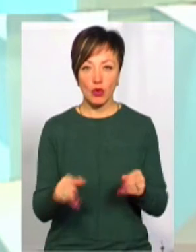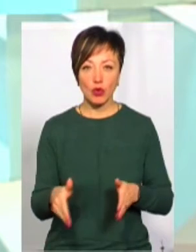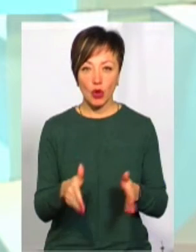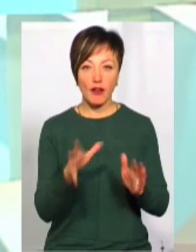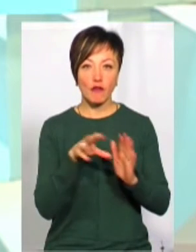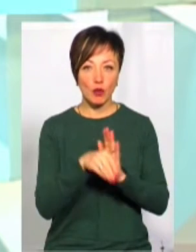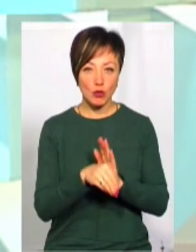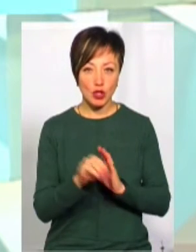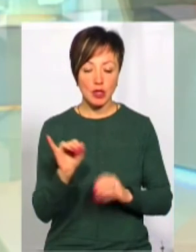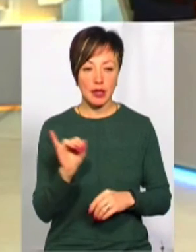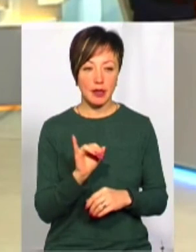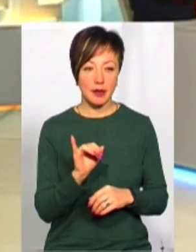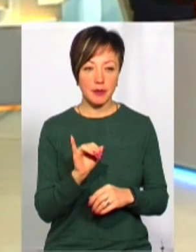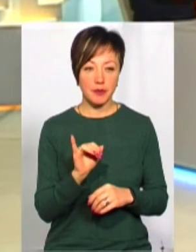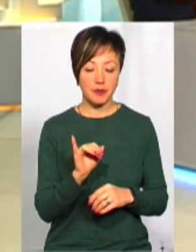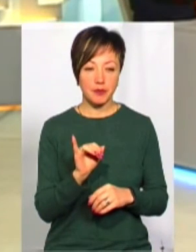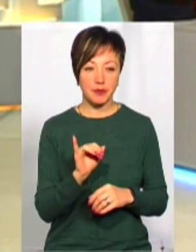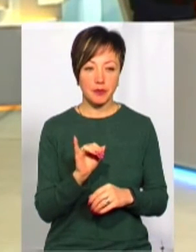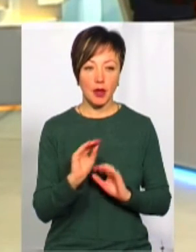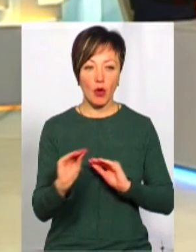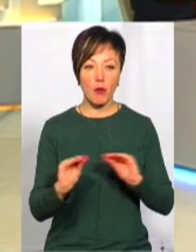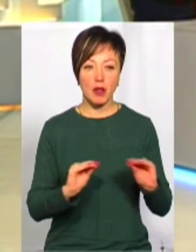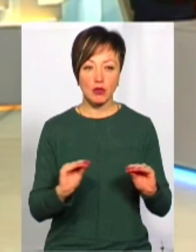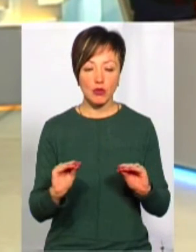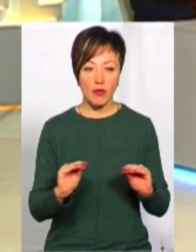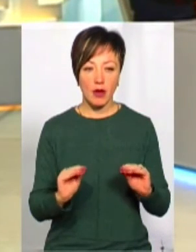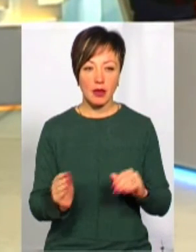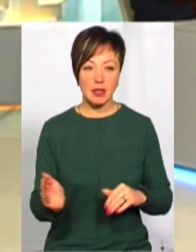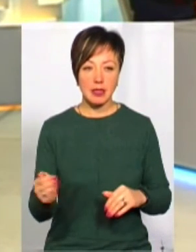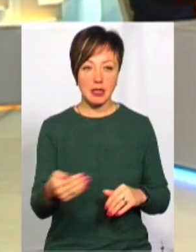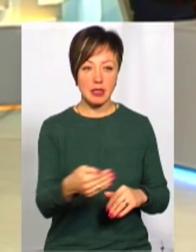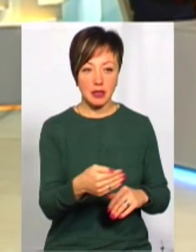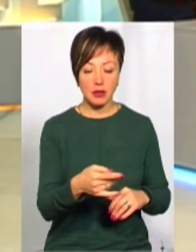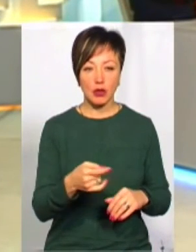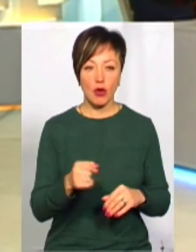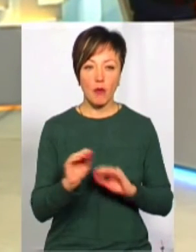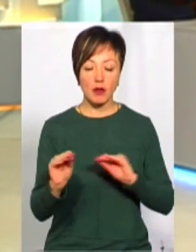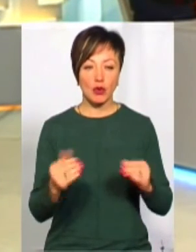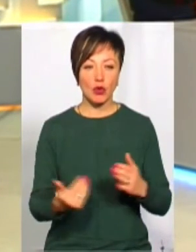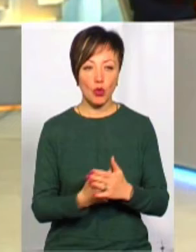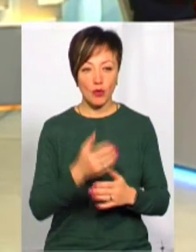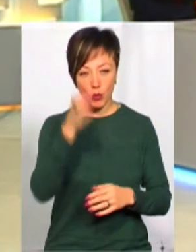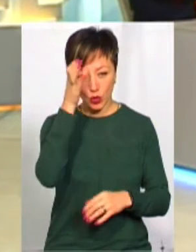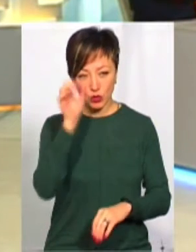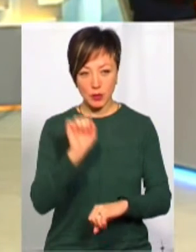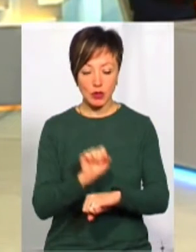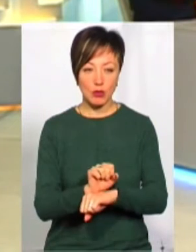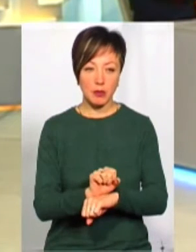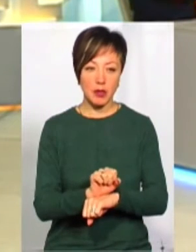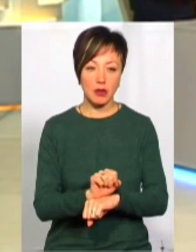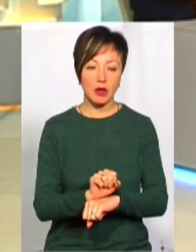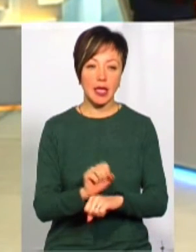в тому числі і облаштування заїзних кишень, облаштування нових розумних зупинок,